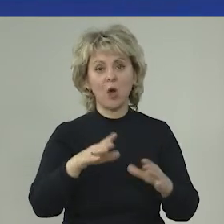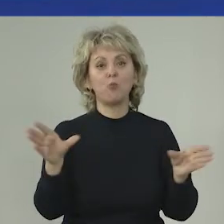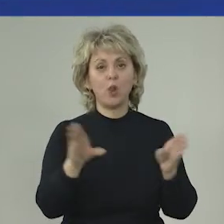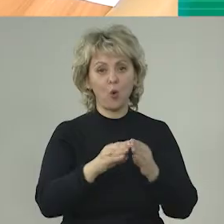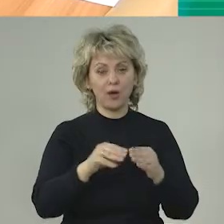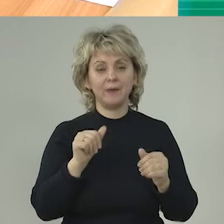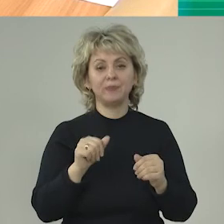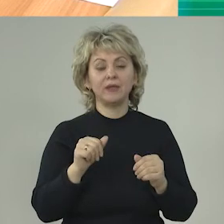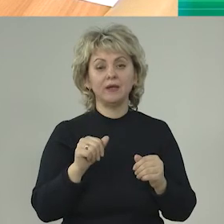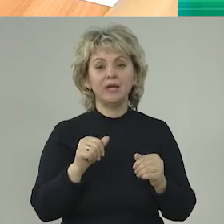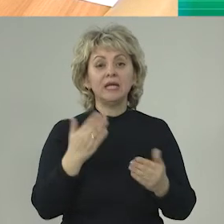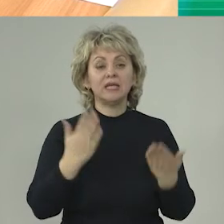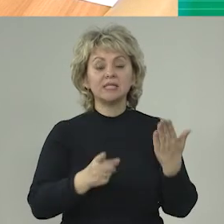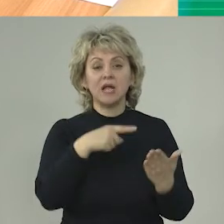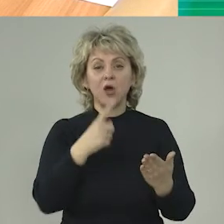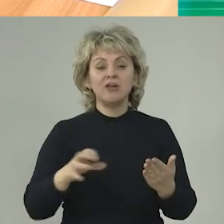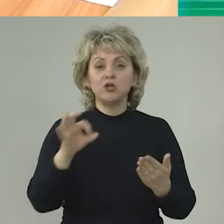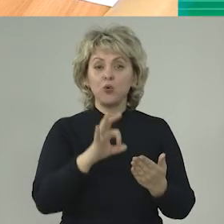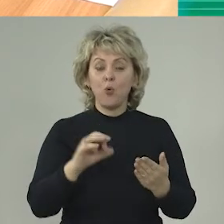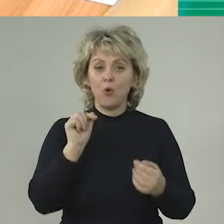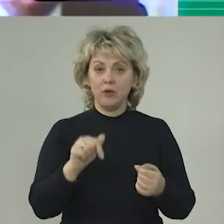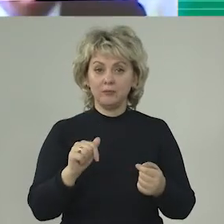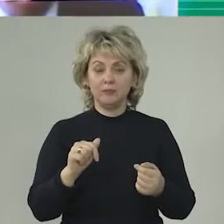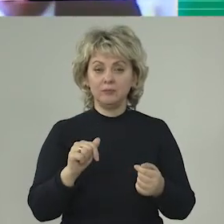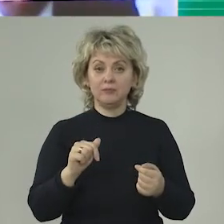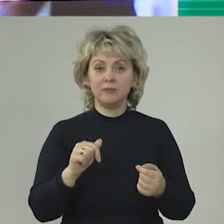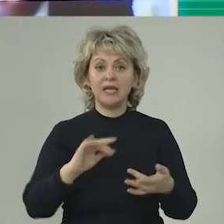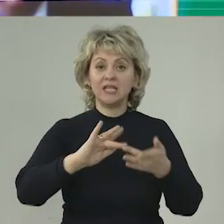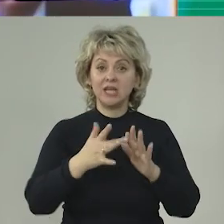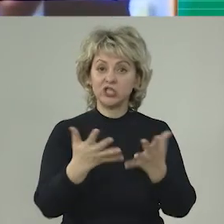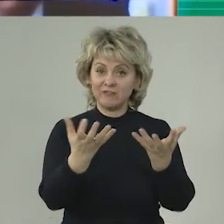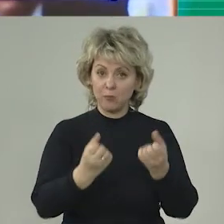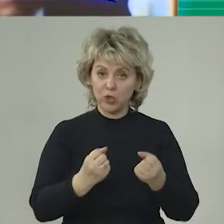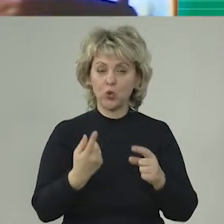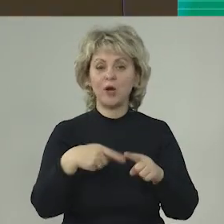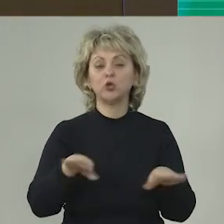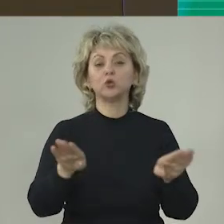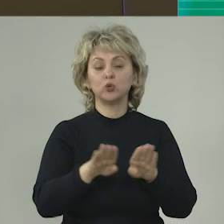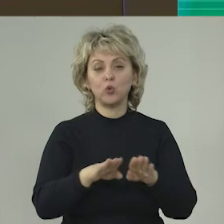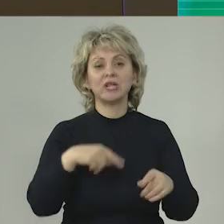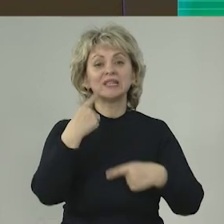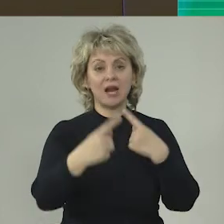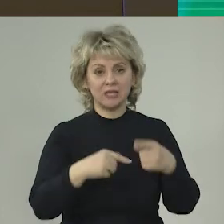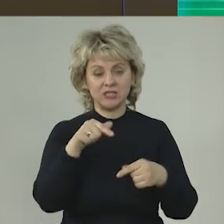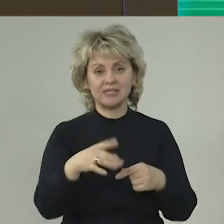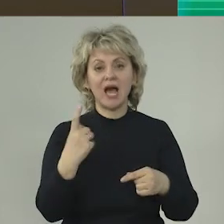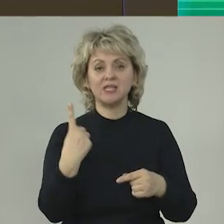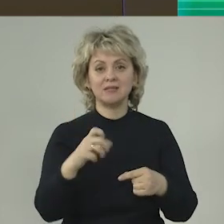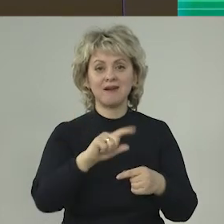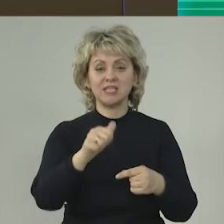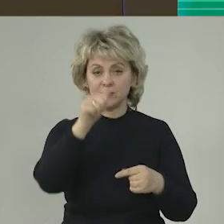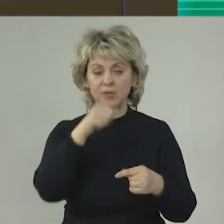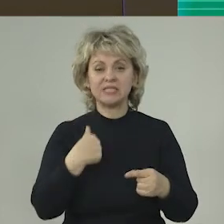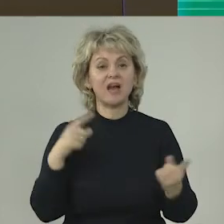блока. Если говорить о интерактивном приеме, это тоже такая традиция. Я раз в